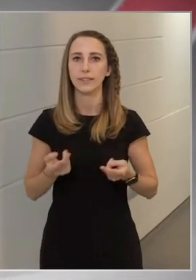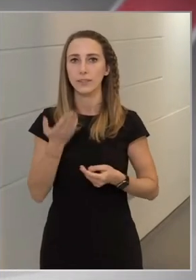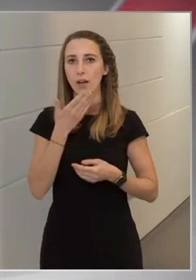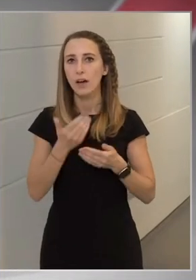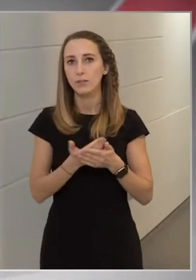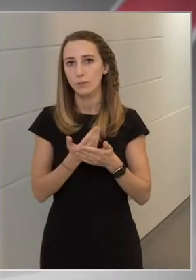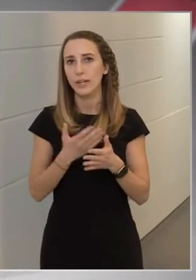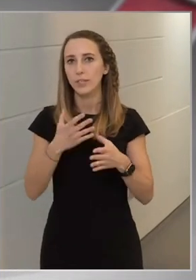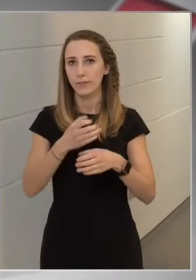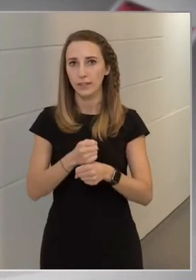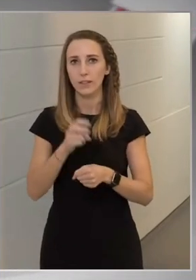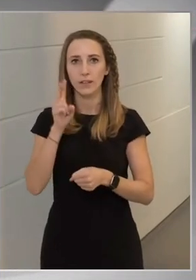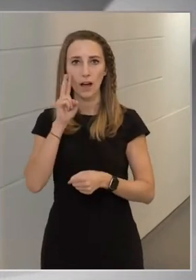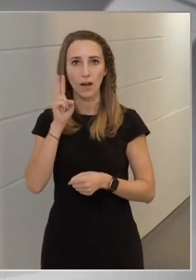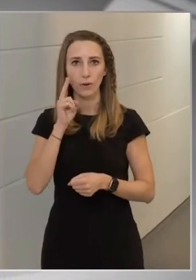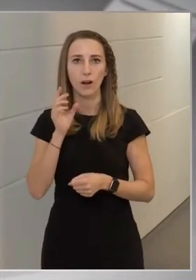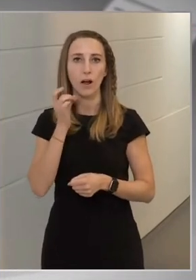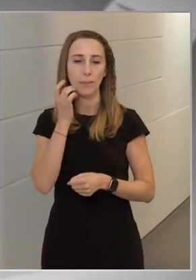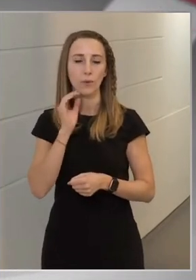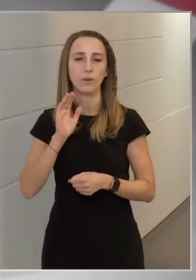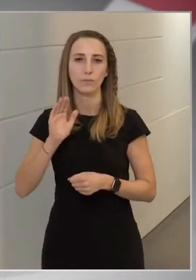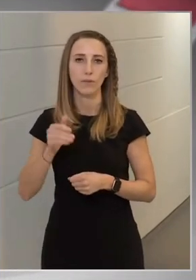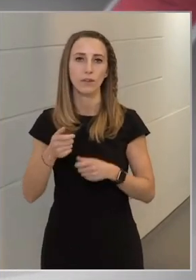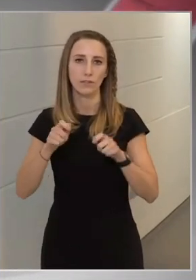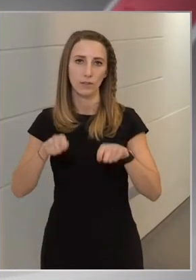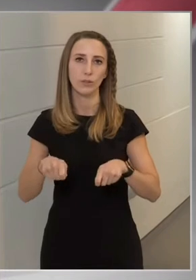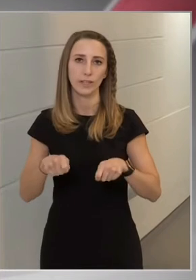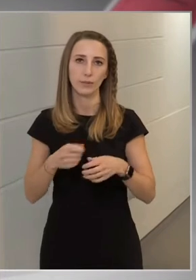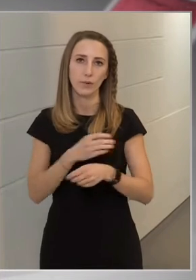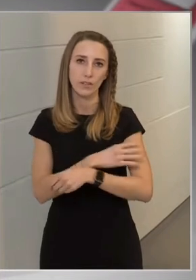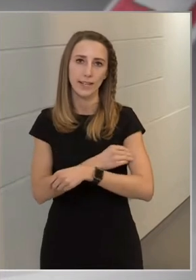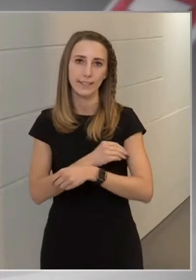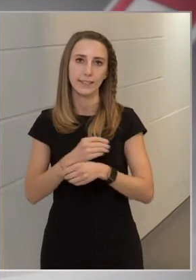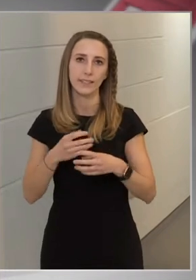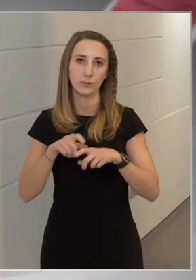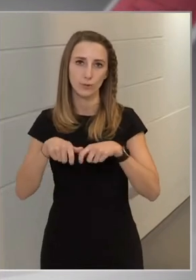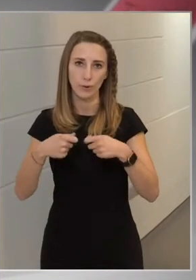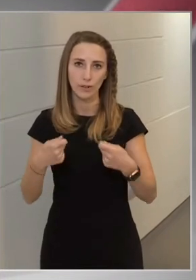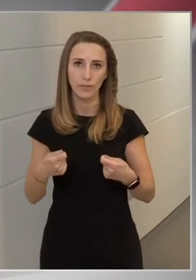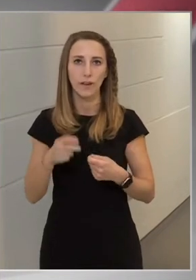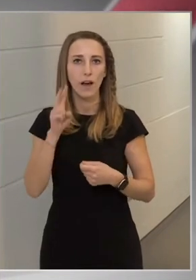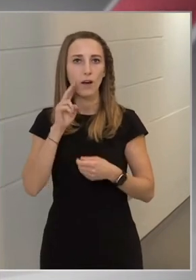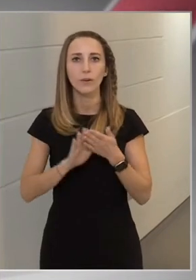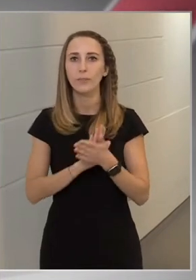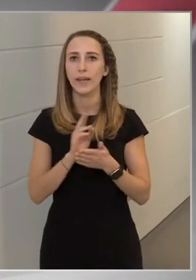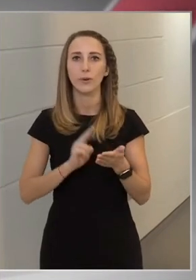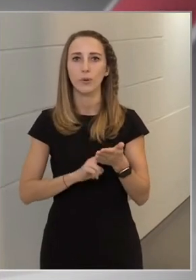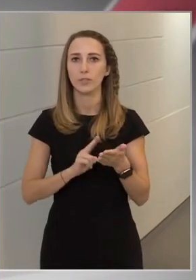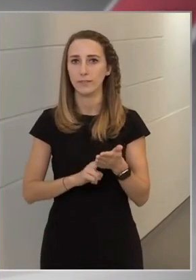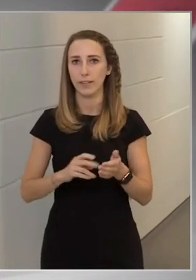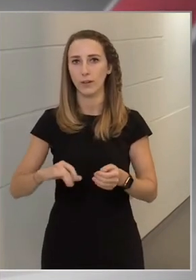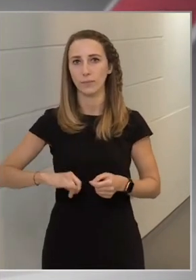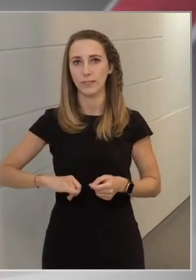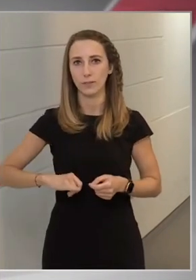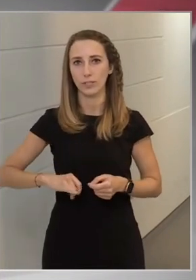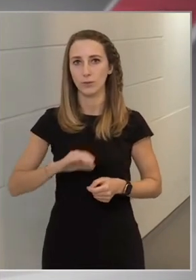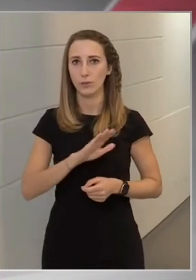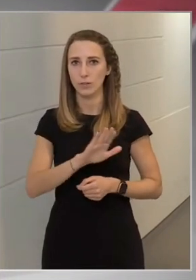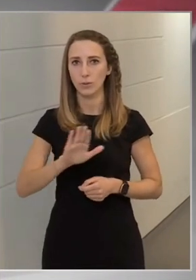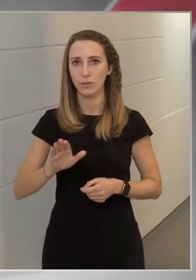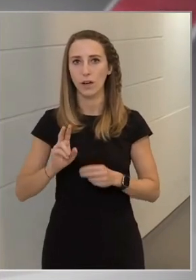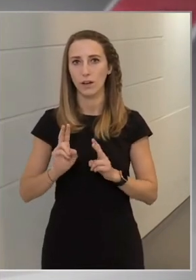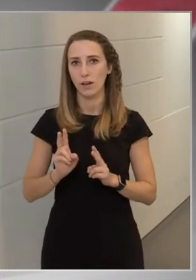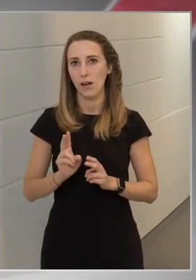szükséges fenntartani, akkor akkor, amikor majd dönthetünk az enyhítéstől, akkor milyen jogosítványokat biztosítsunk azoknak,